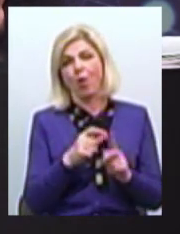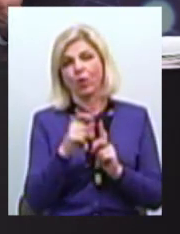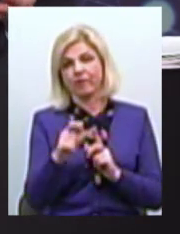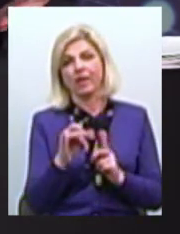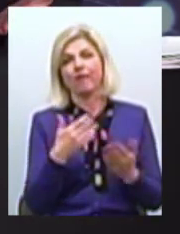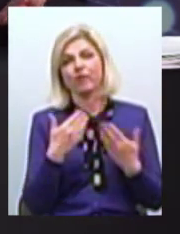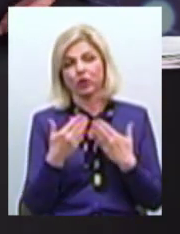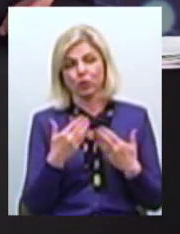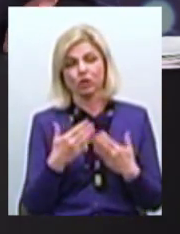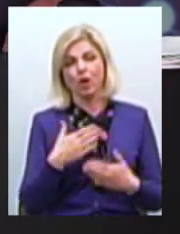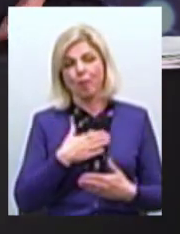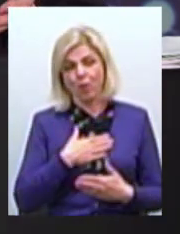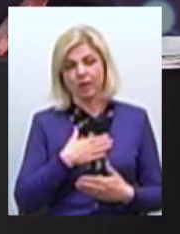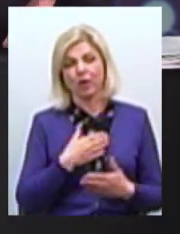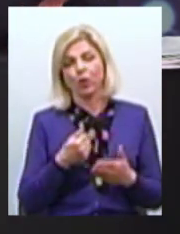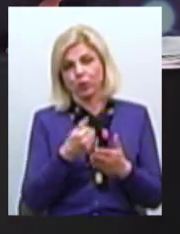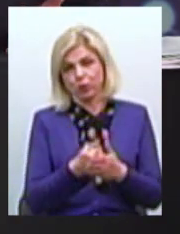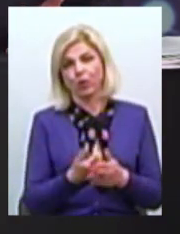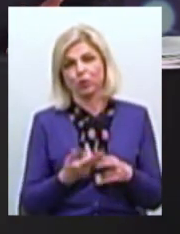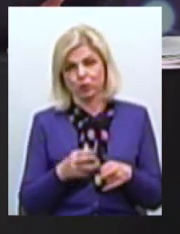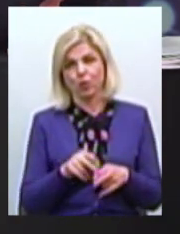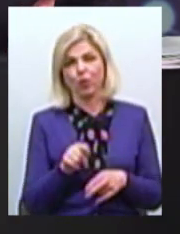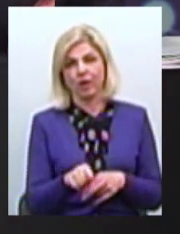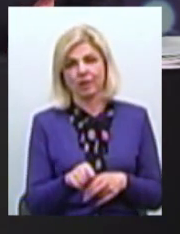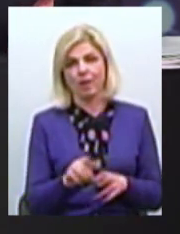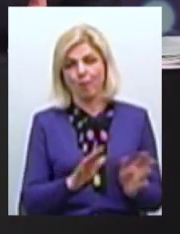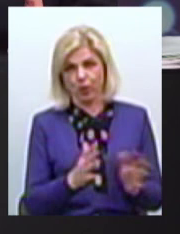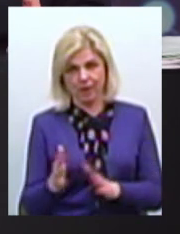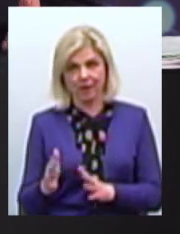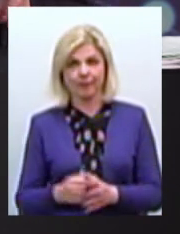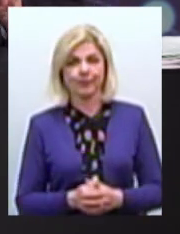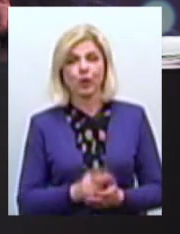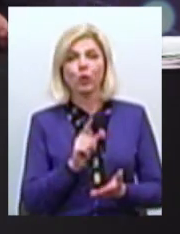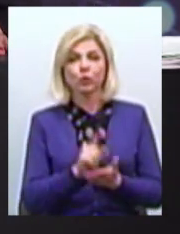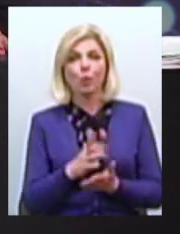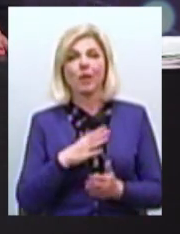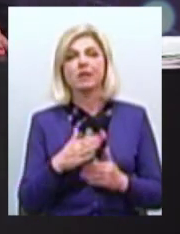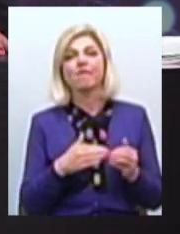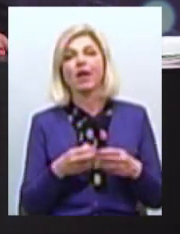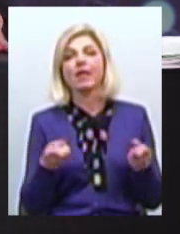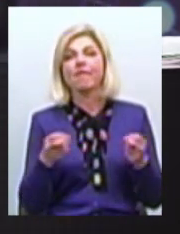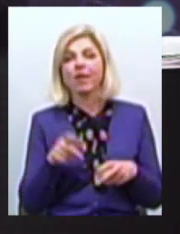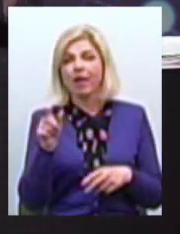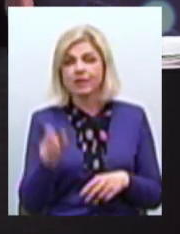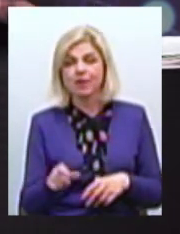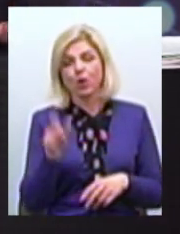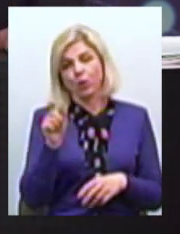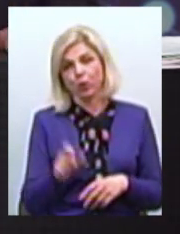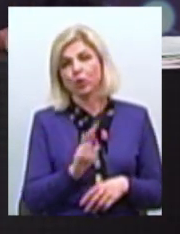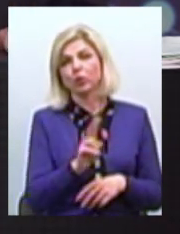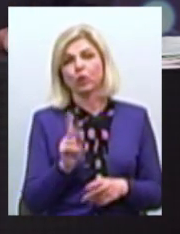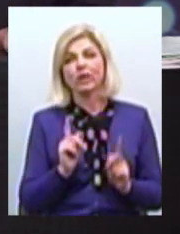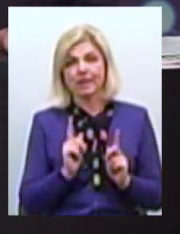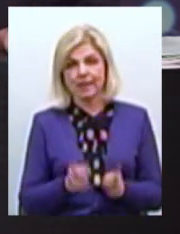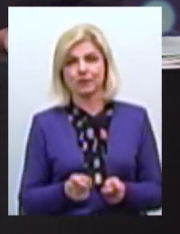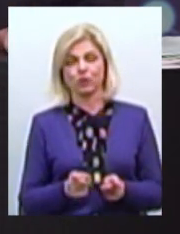відношення моє до цієї події Повинен бути фахівець, повинна бути людина, яка дійсно